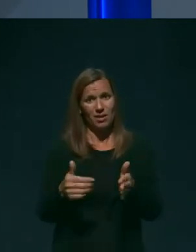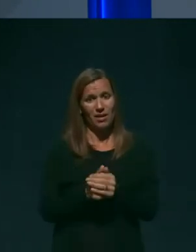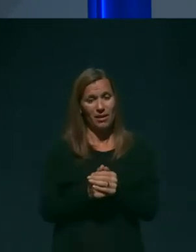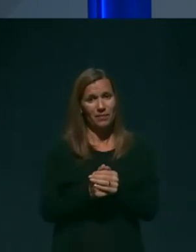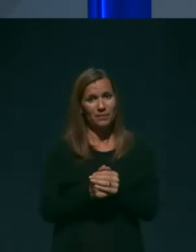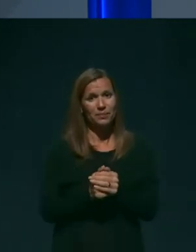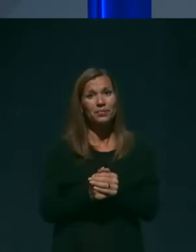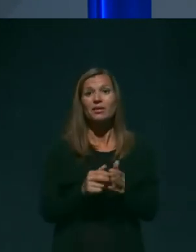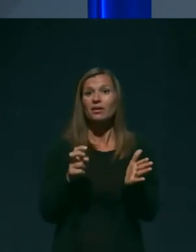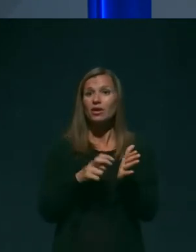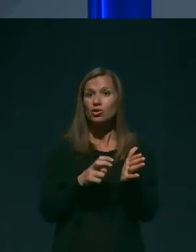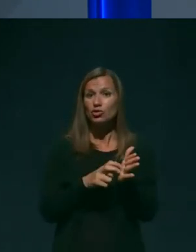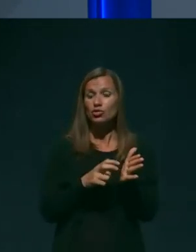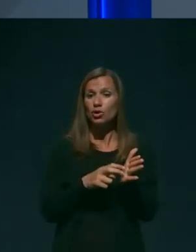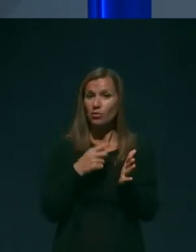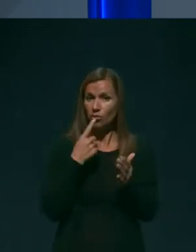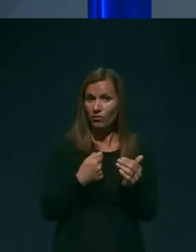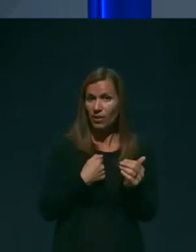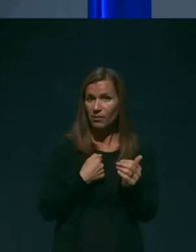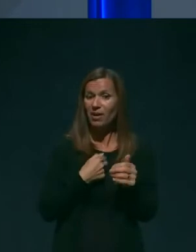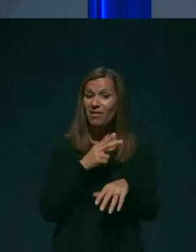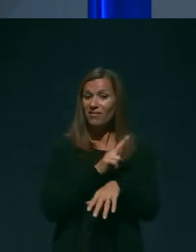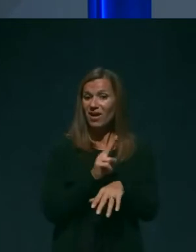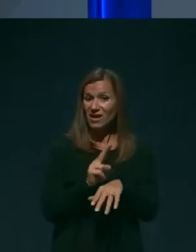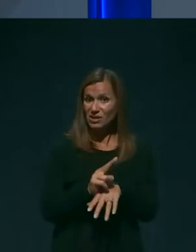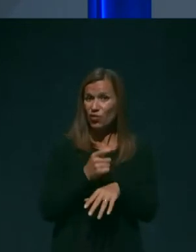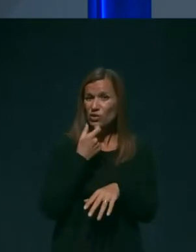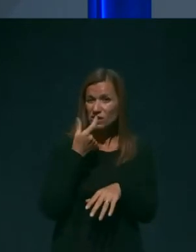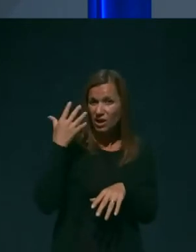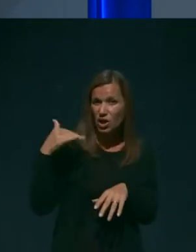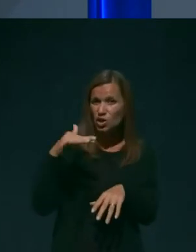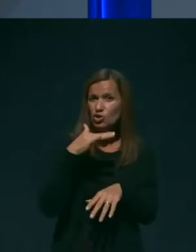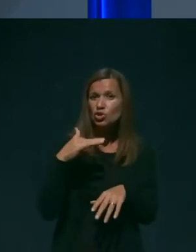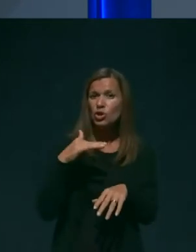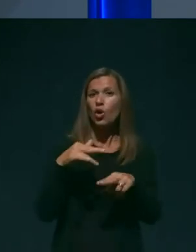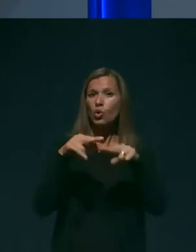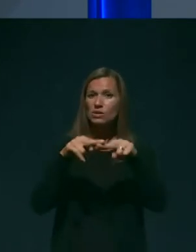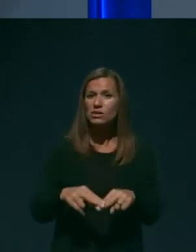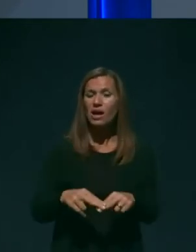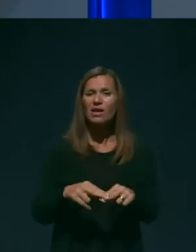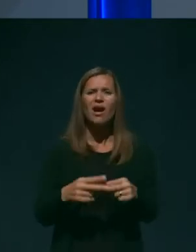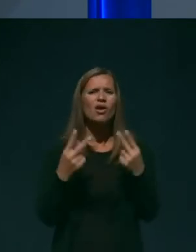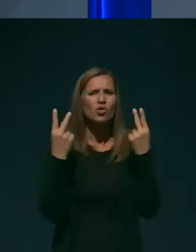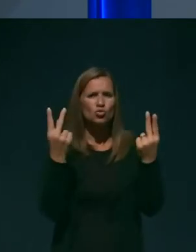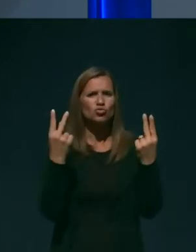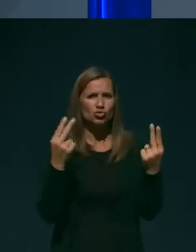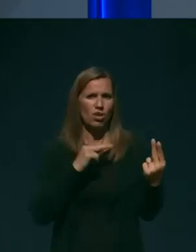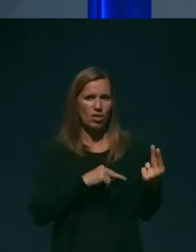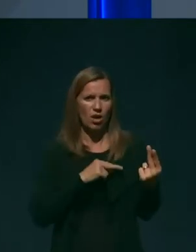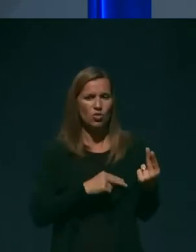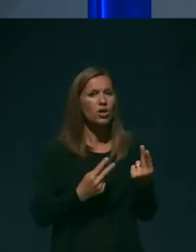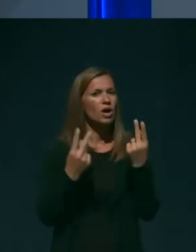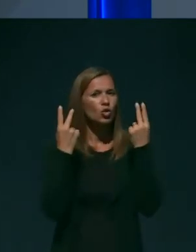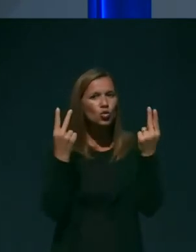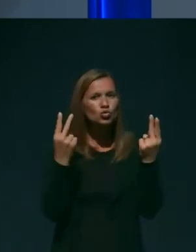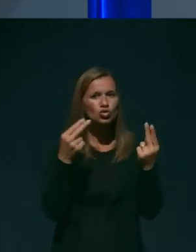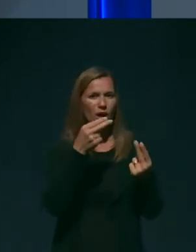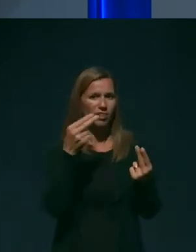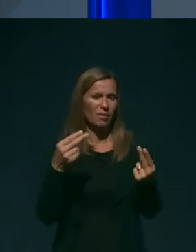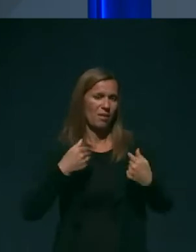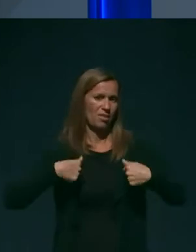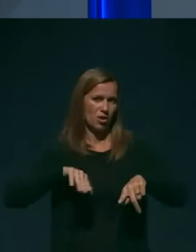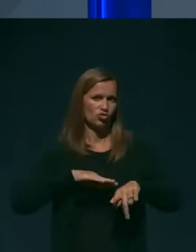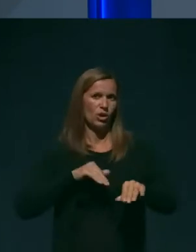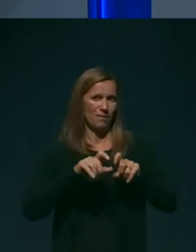zakoneče povdarim, da varstvo starejših ostaja ključna naloga in ključna tema našega ministerstva